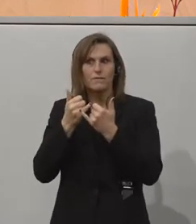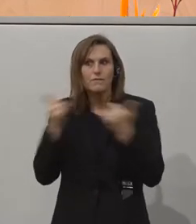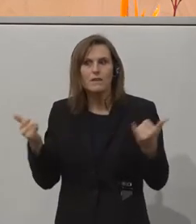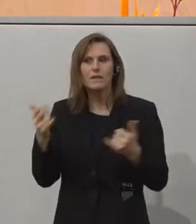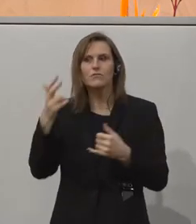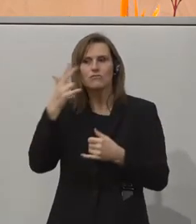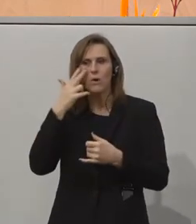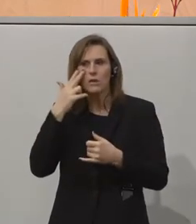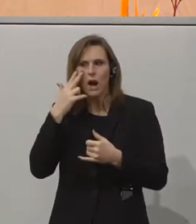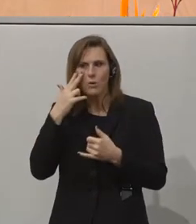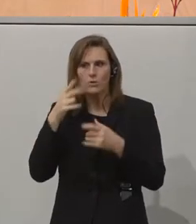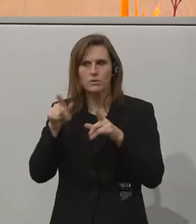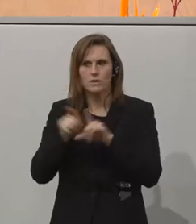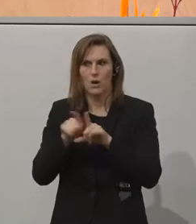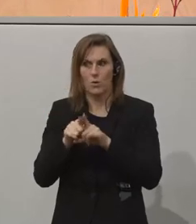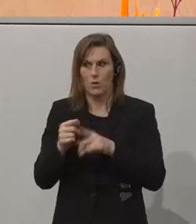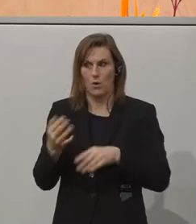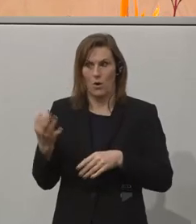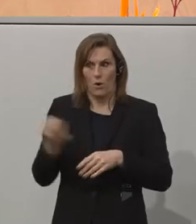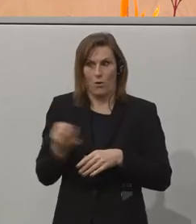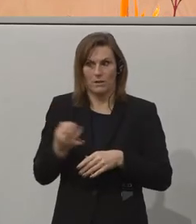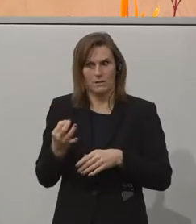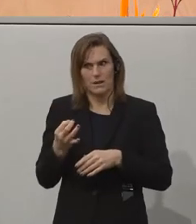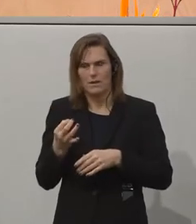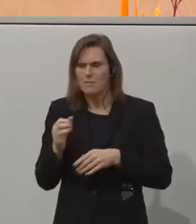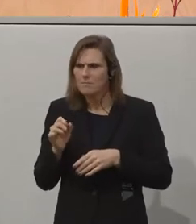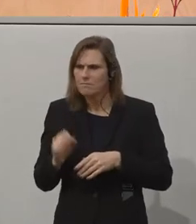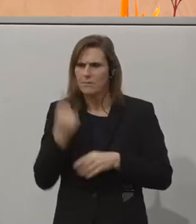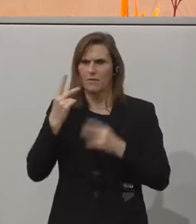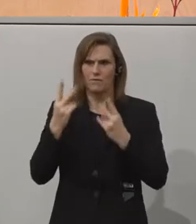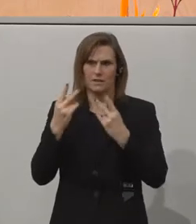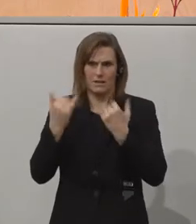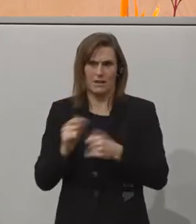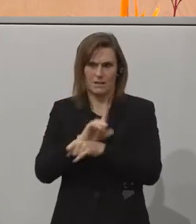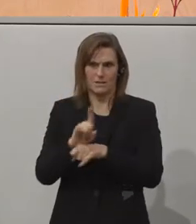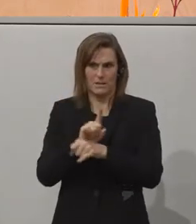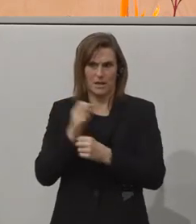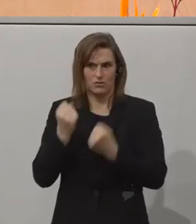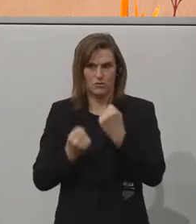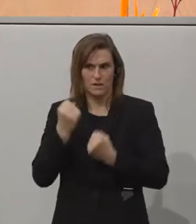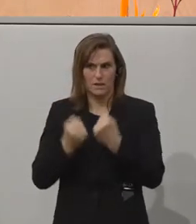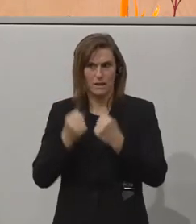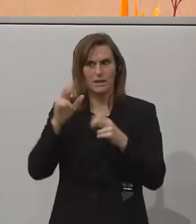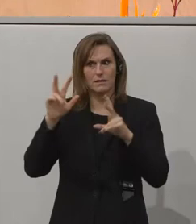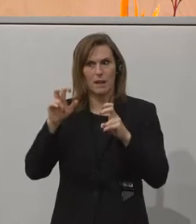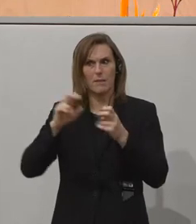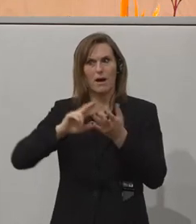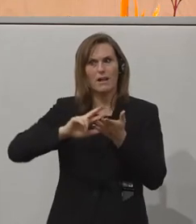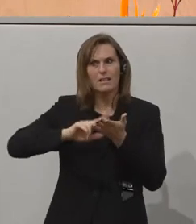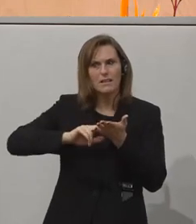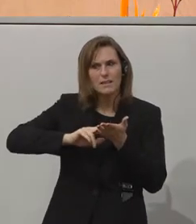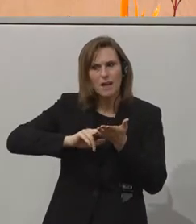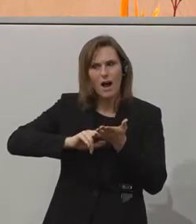darzustellen. Und das ist heute mehr denn je in diesen Zeiten ein ganz, ein wesentliches Thema, die Digitalisierung,